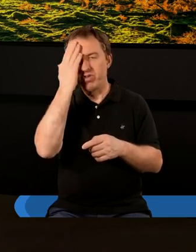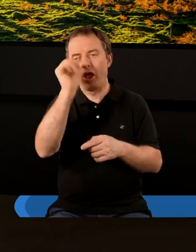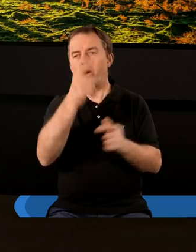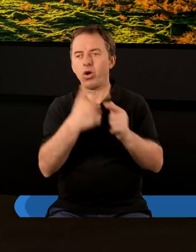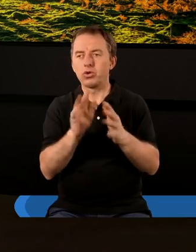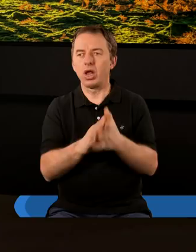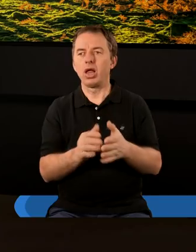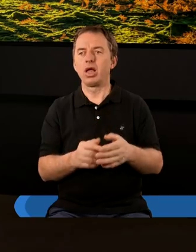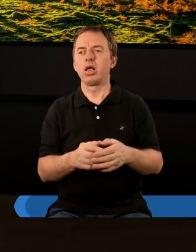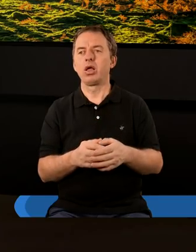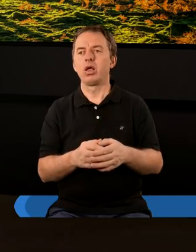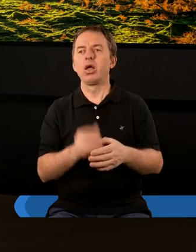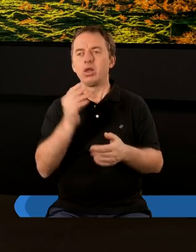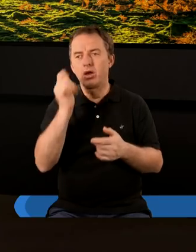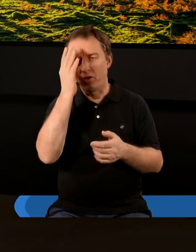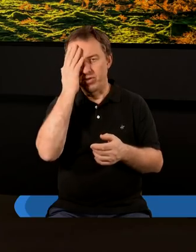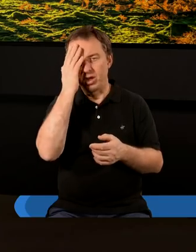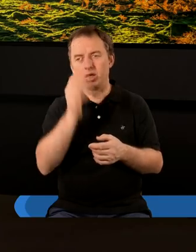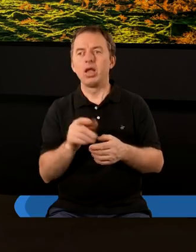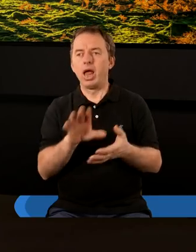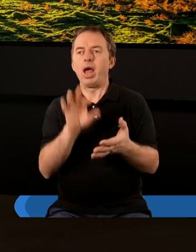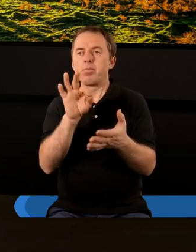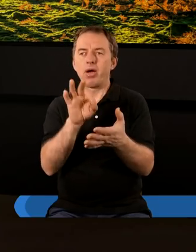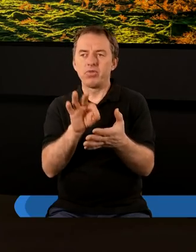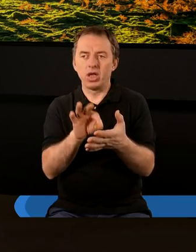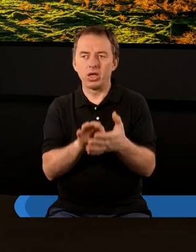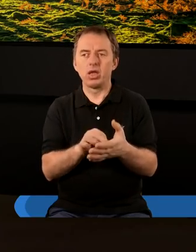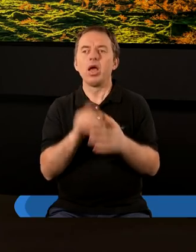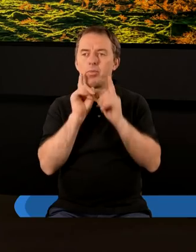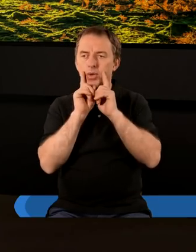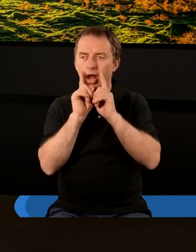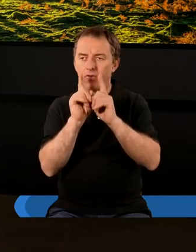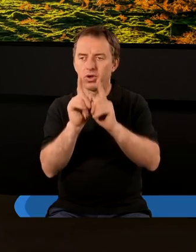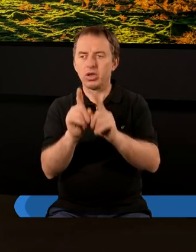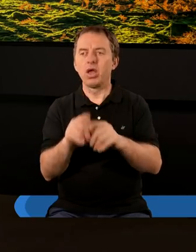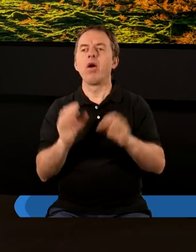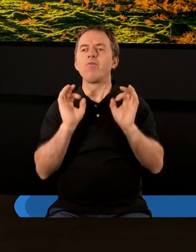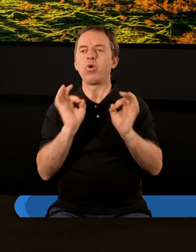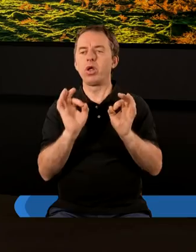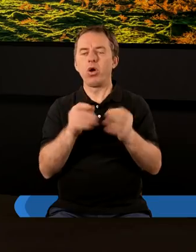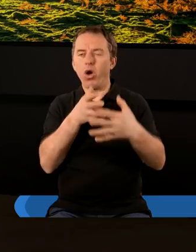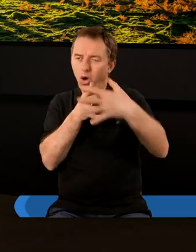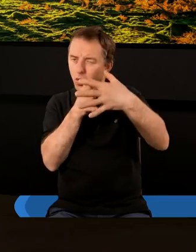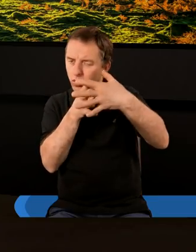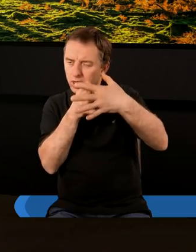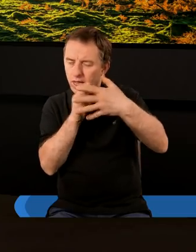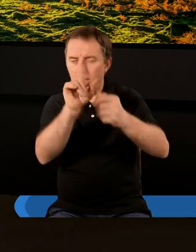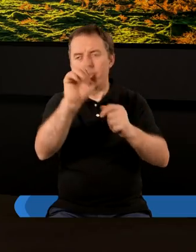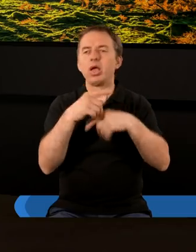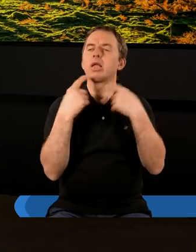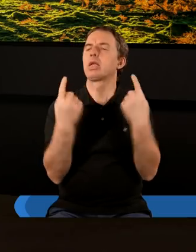wie o tym Kościele i to, co wie, jest najpewniejsze, jest prawdziwe, jest właściwą oceną